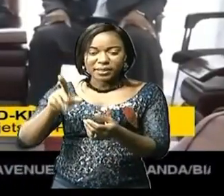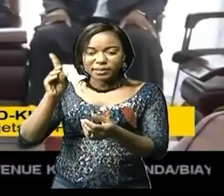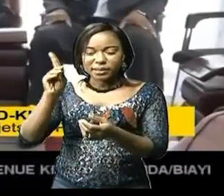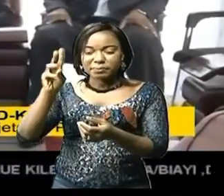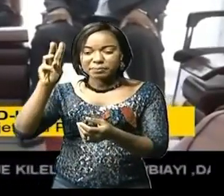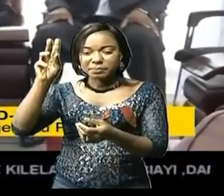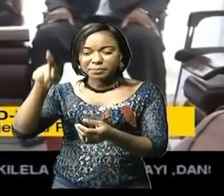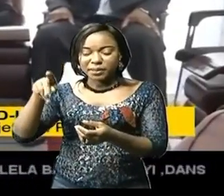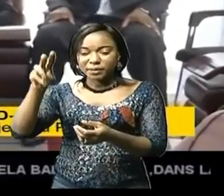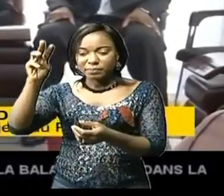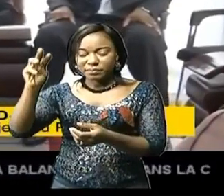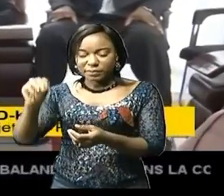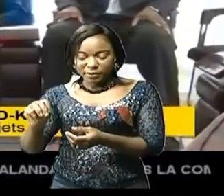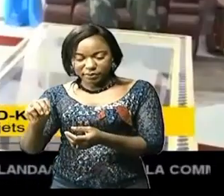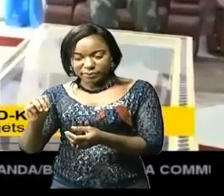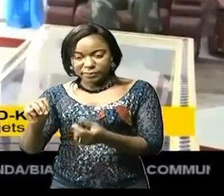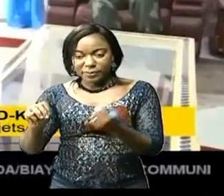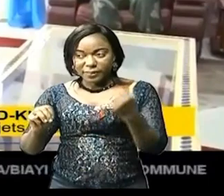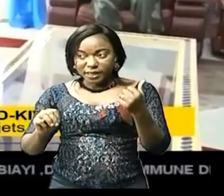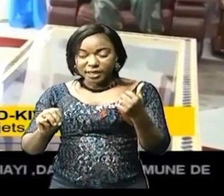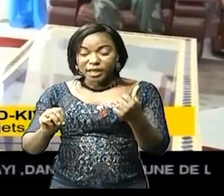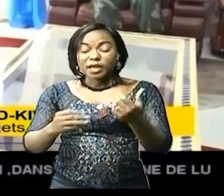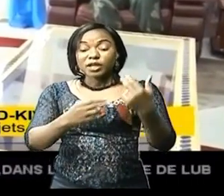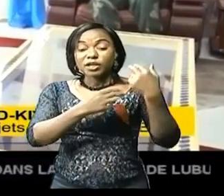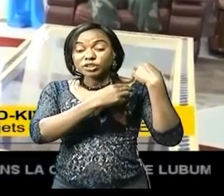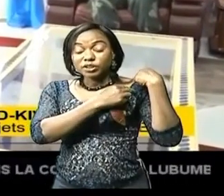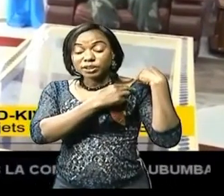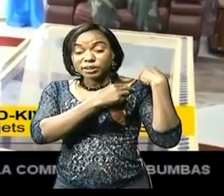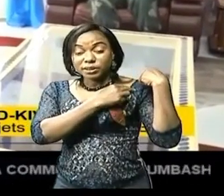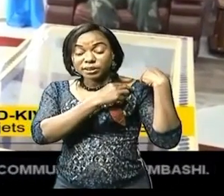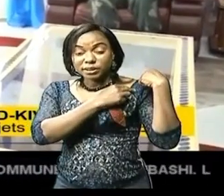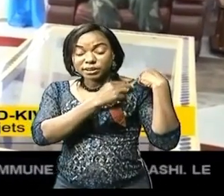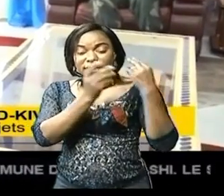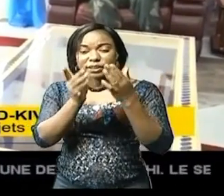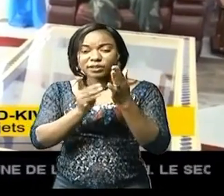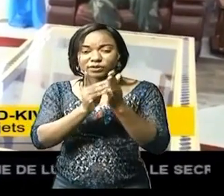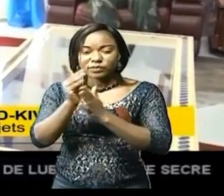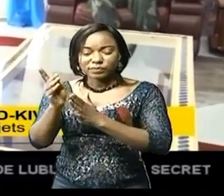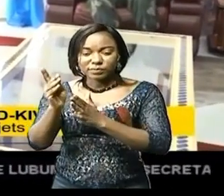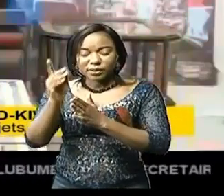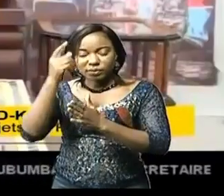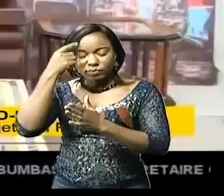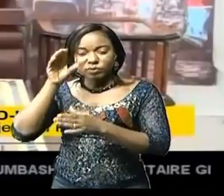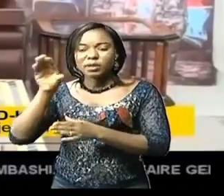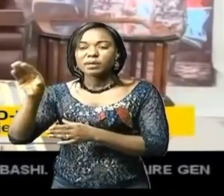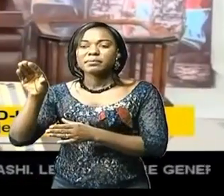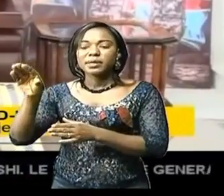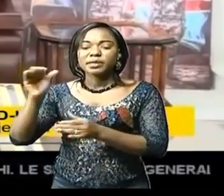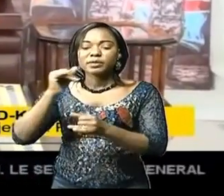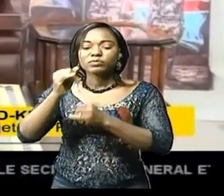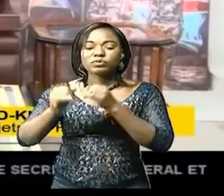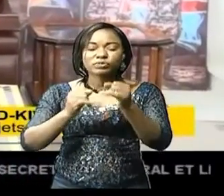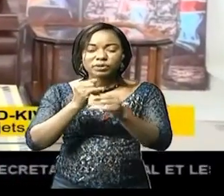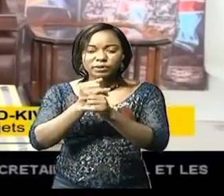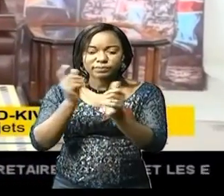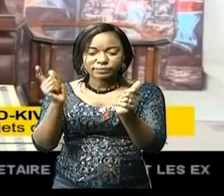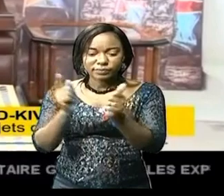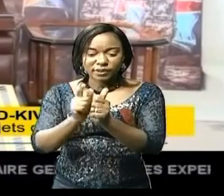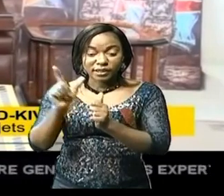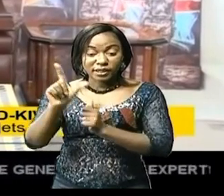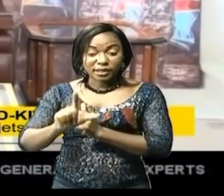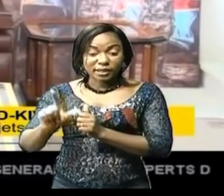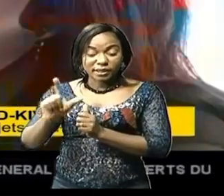M. Magweidia, chargé de développement du secteur privé pour la Banque mondiale, a rencontré ce lundi 22 novembre